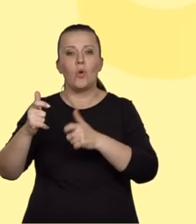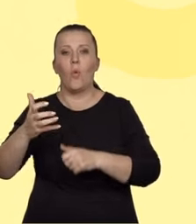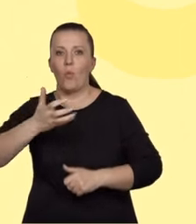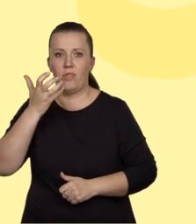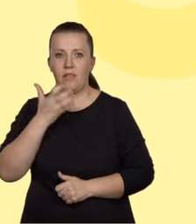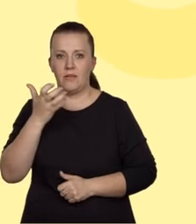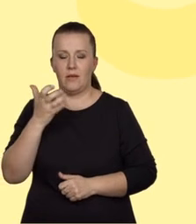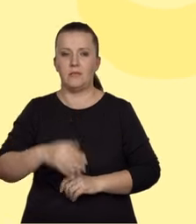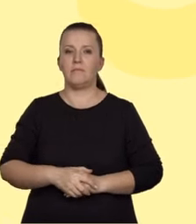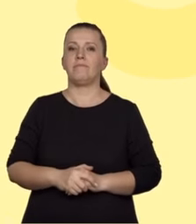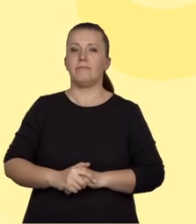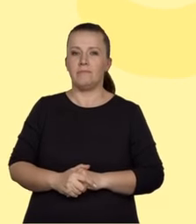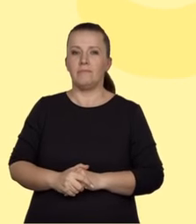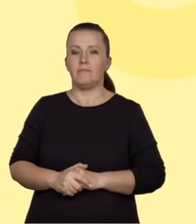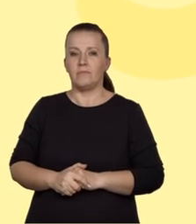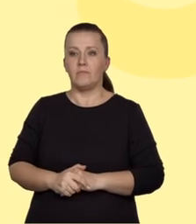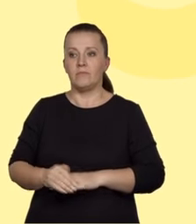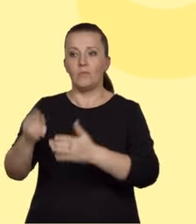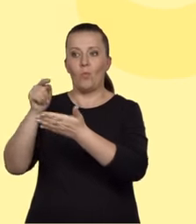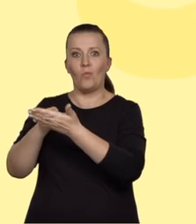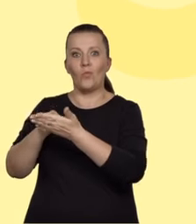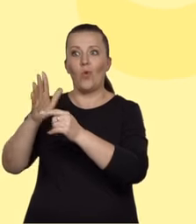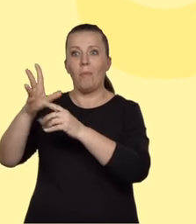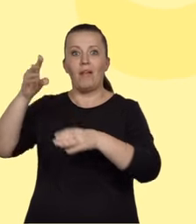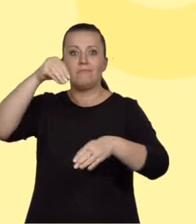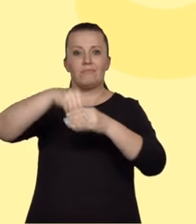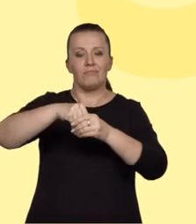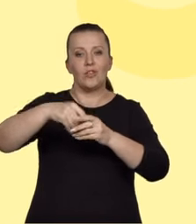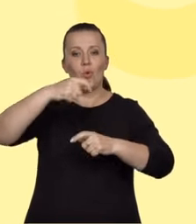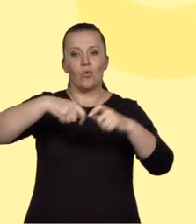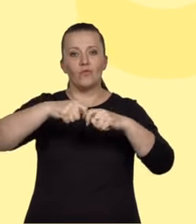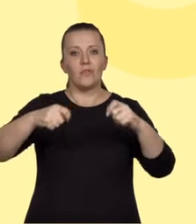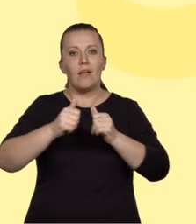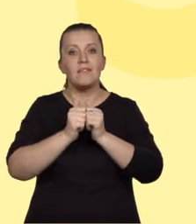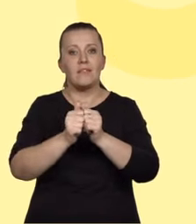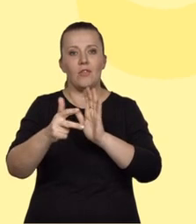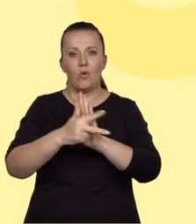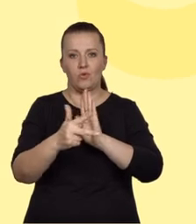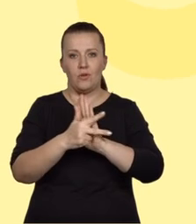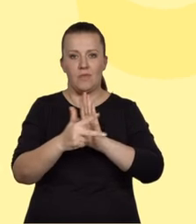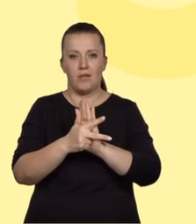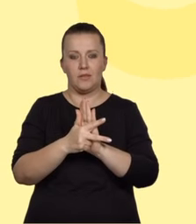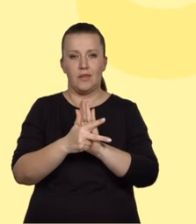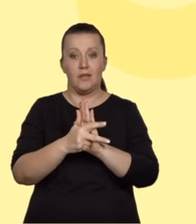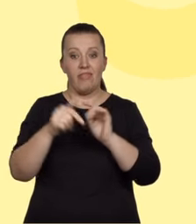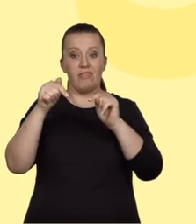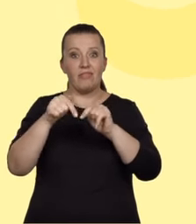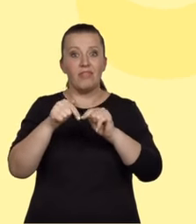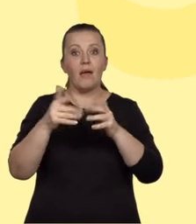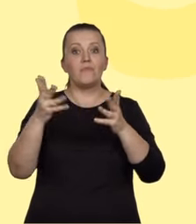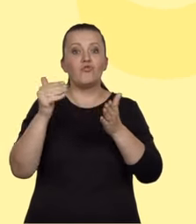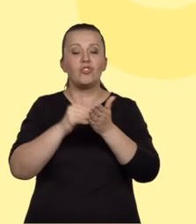To indywiduum pojawi się zatem w rozwiązaniu zadania 18 w miejscu przeznaczonym na wpisanie